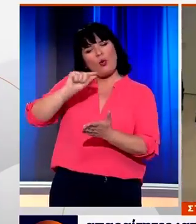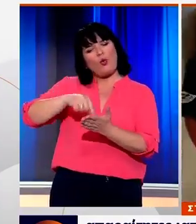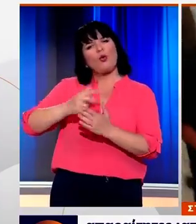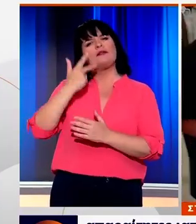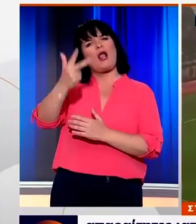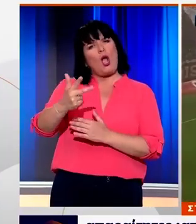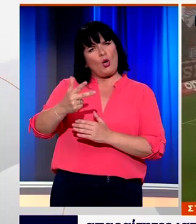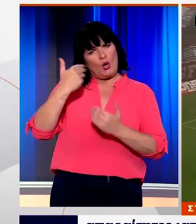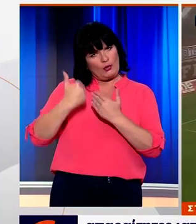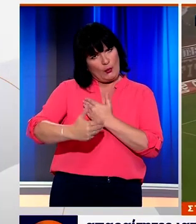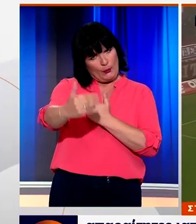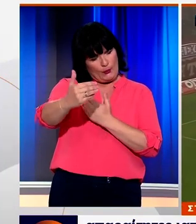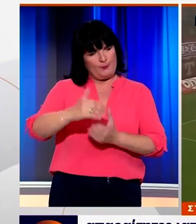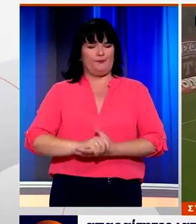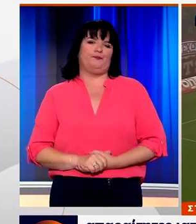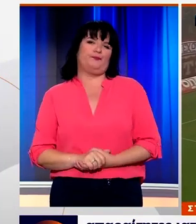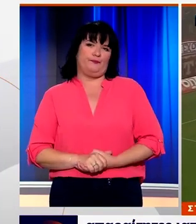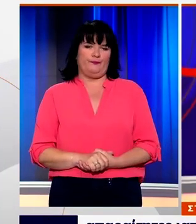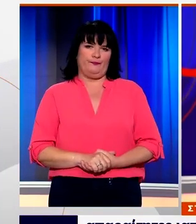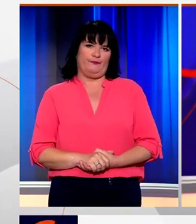υπογράψει συμβόλαιο τριετούς διάρκειας.